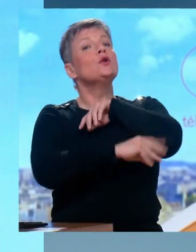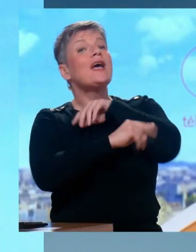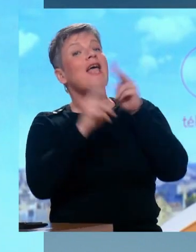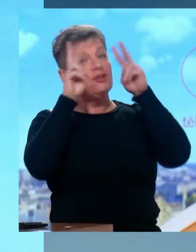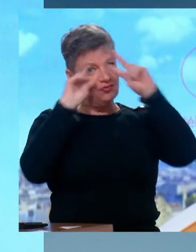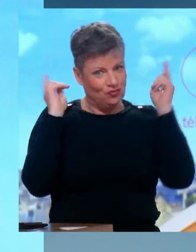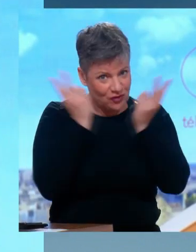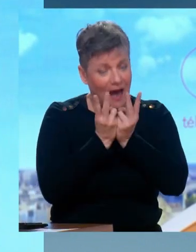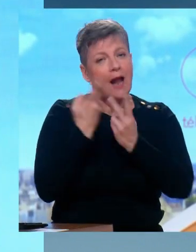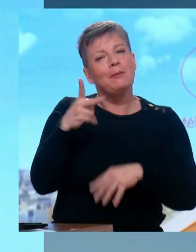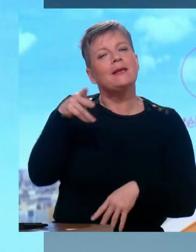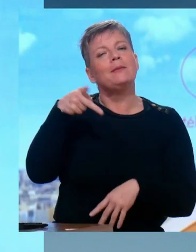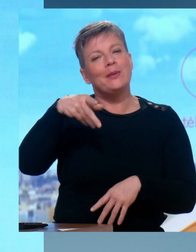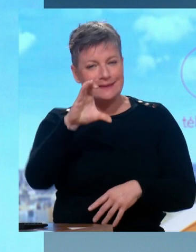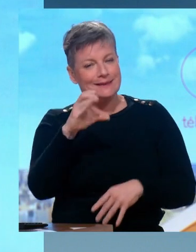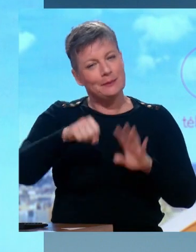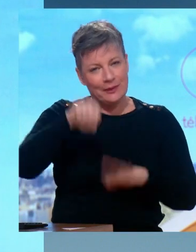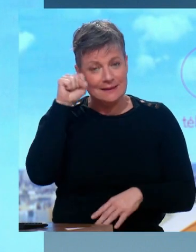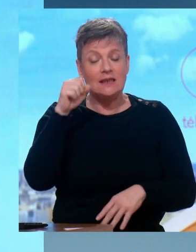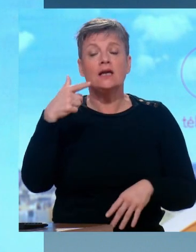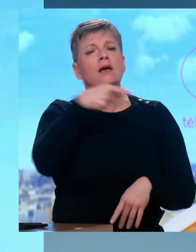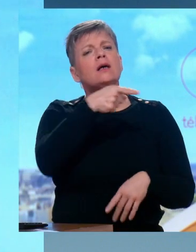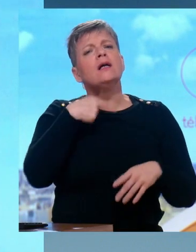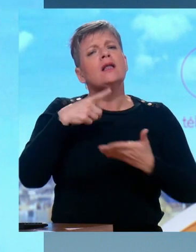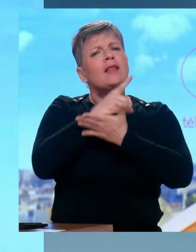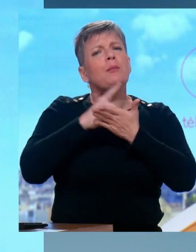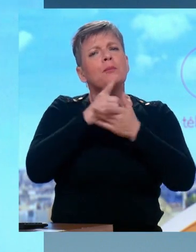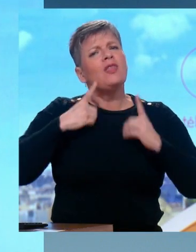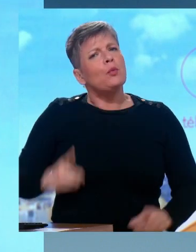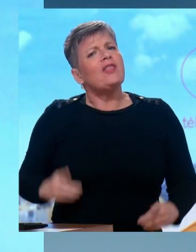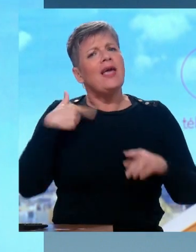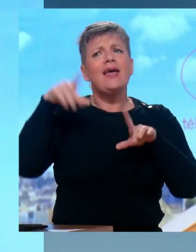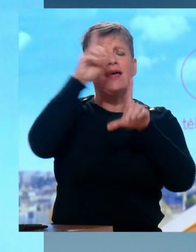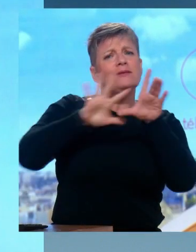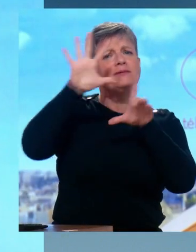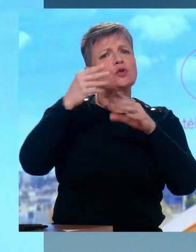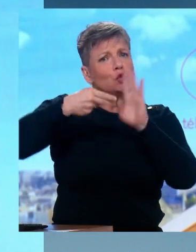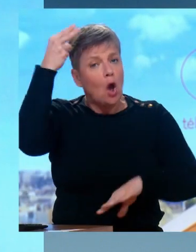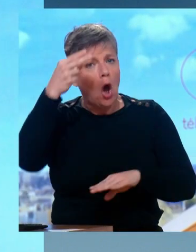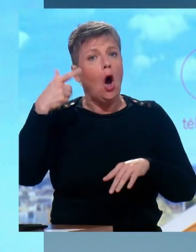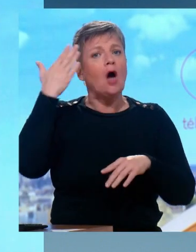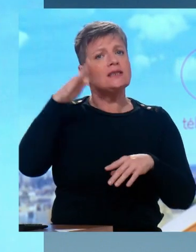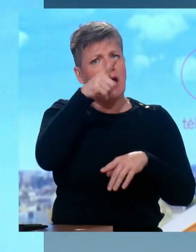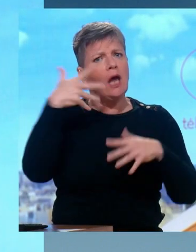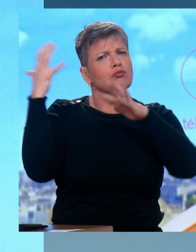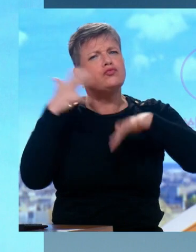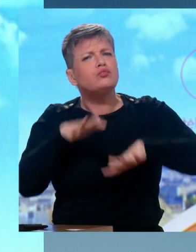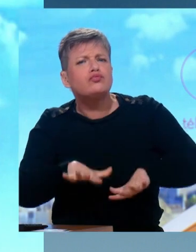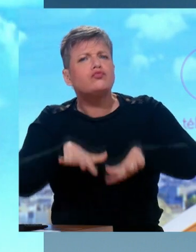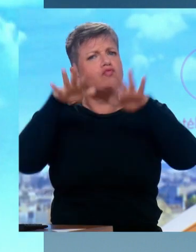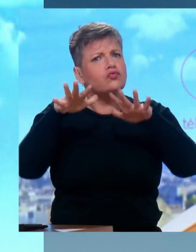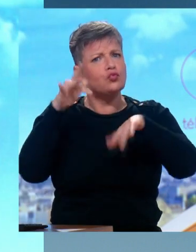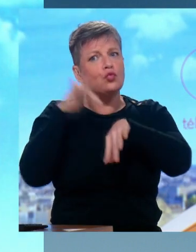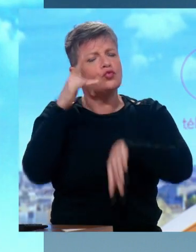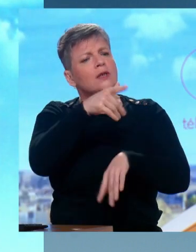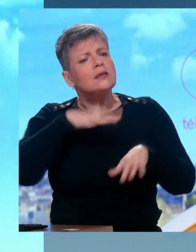député du Nord aussi, secteur durement touché par les inondations, c'est le cas notamment à Saint-Etienne-du-Mont, dans le Pas-de-Calais, on voyait quelques images tout à l'heure. – Saint